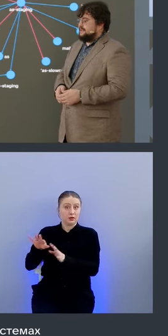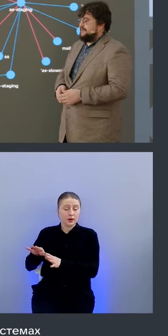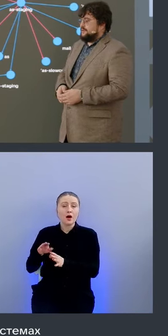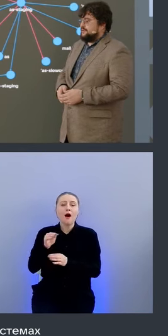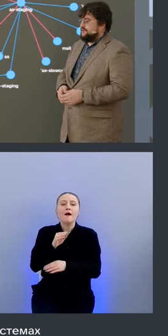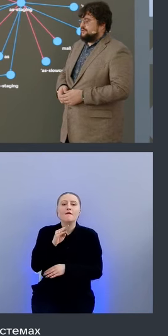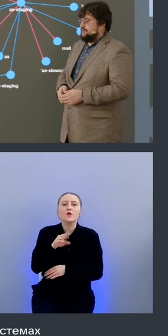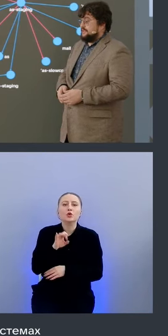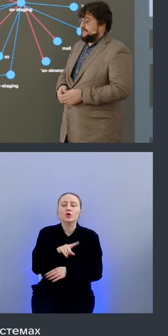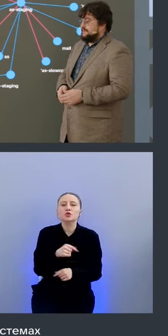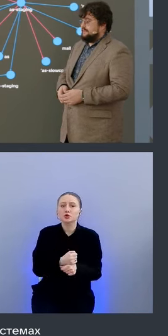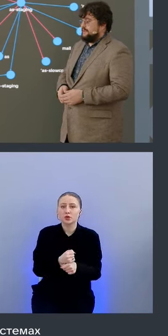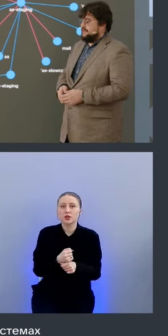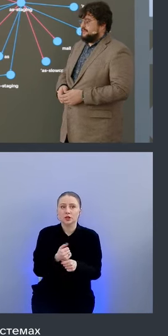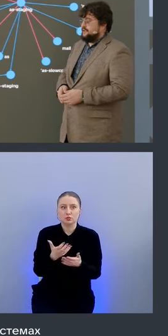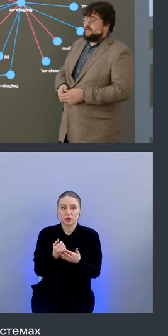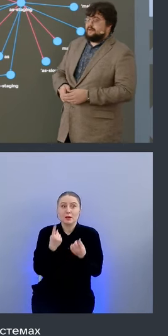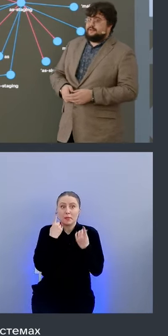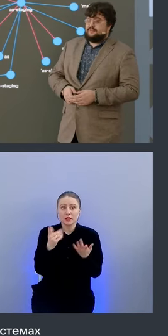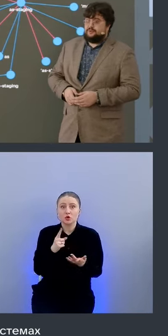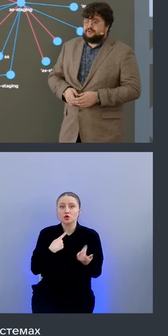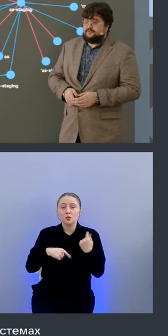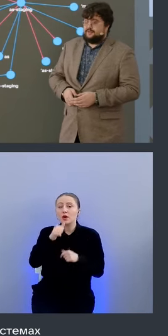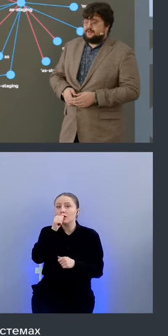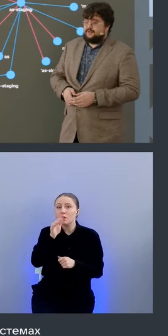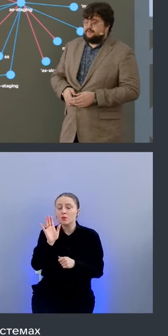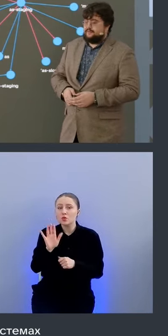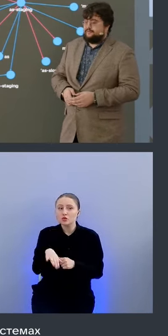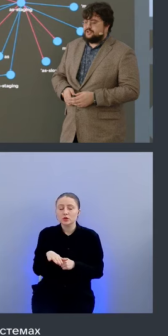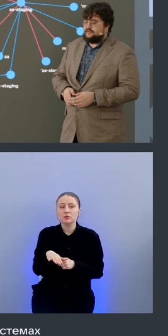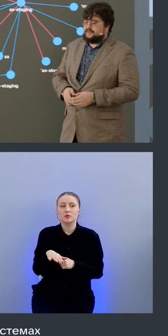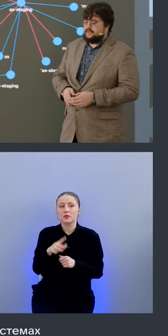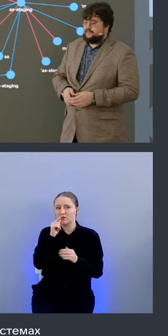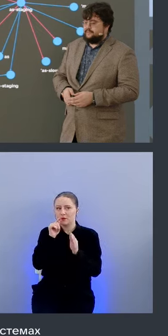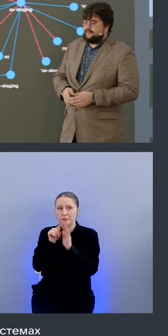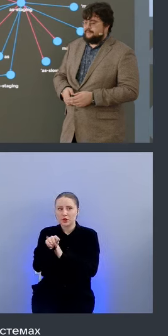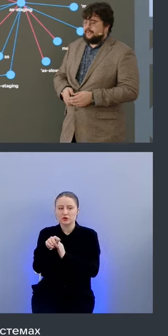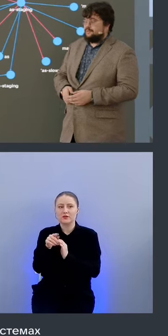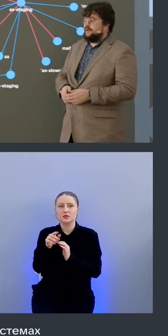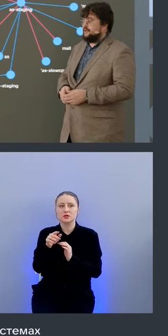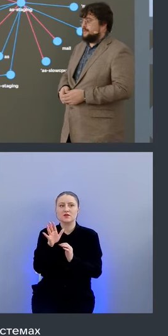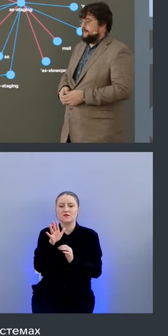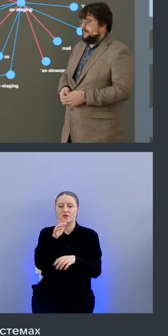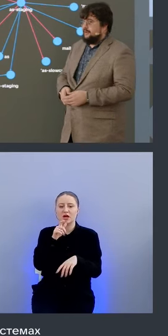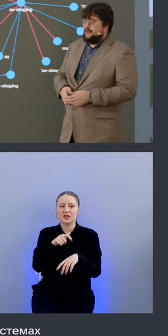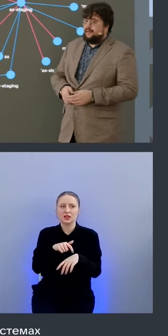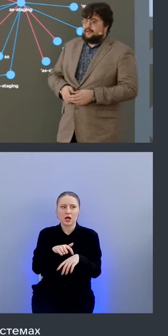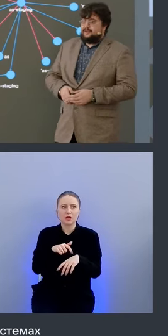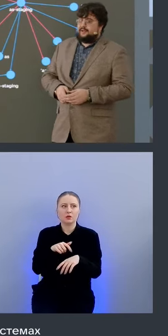то есть понятно стало понятно что естественно мы вообще никак не можем вмешиваться в time to market